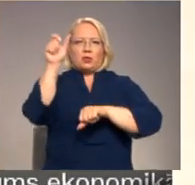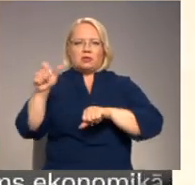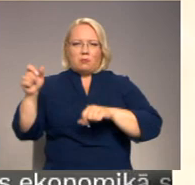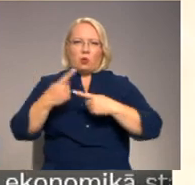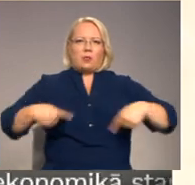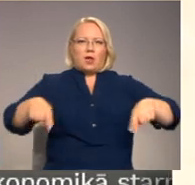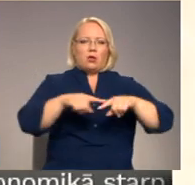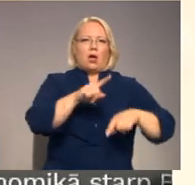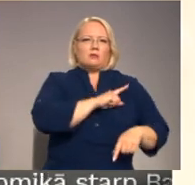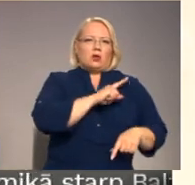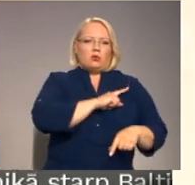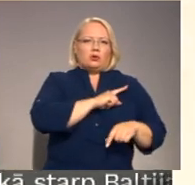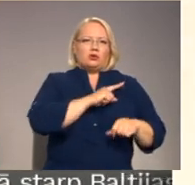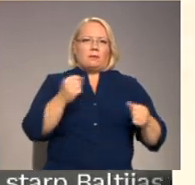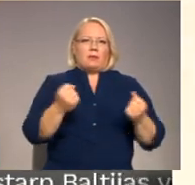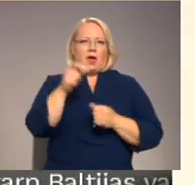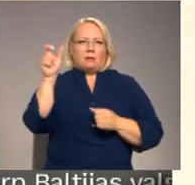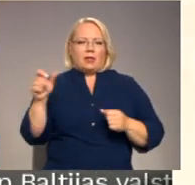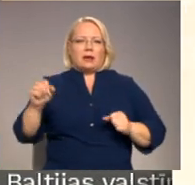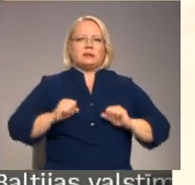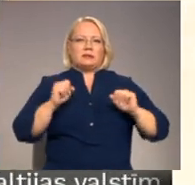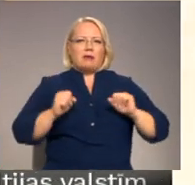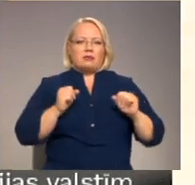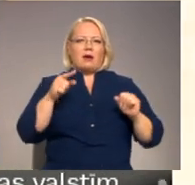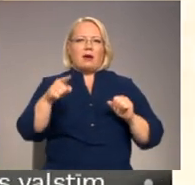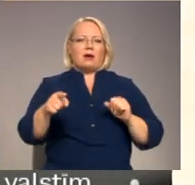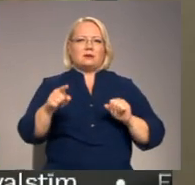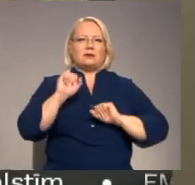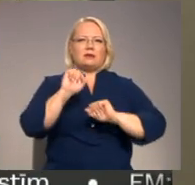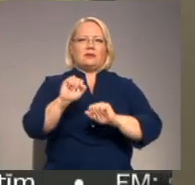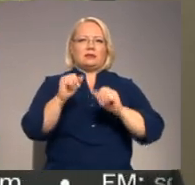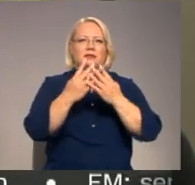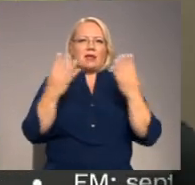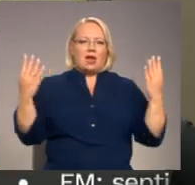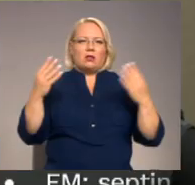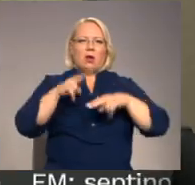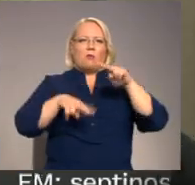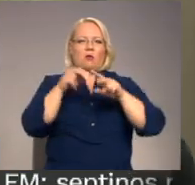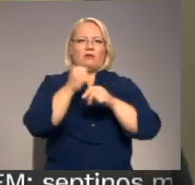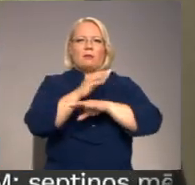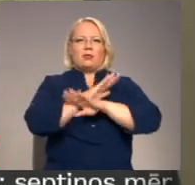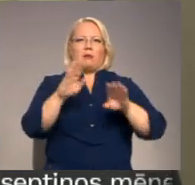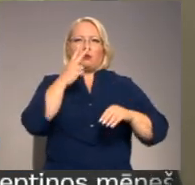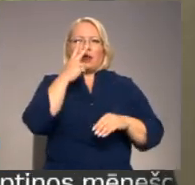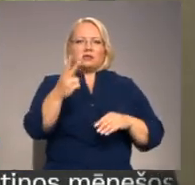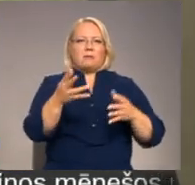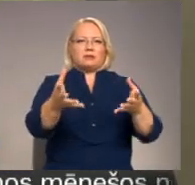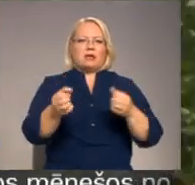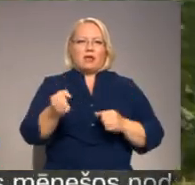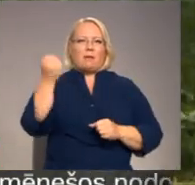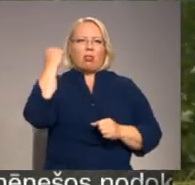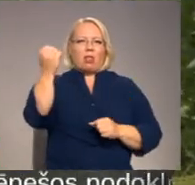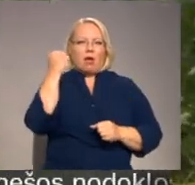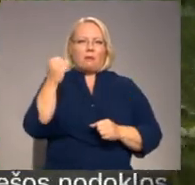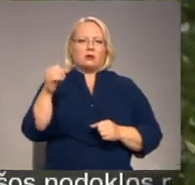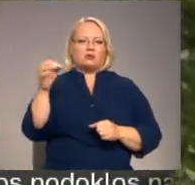teritoriju apsargājošajiem drošībniekiem, kuri centās aizklāt sētu, lai būvdarbi nebūtu redzami, bet pretī saņēma lāmas un